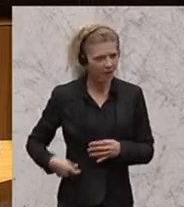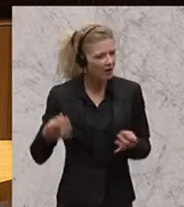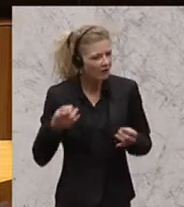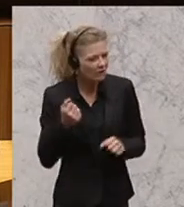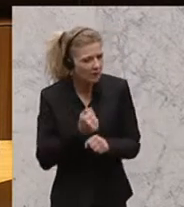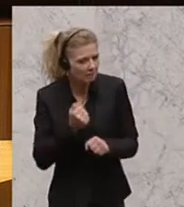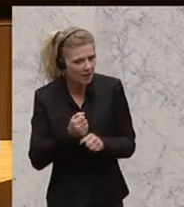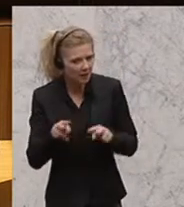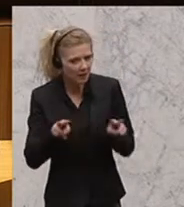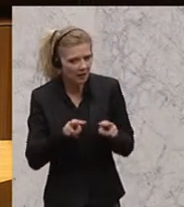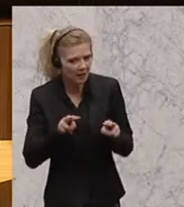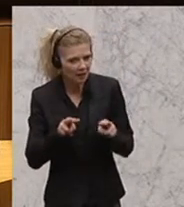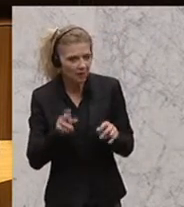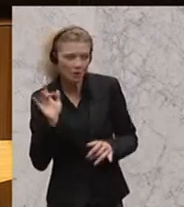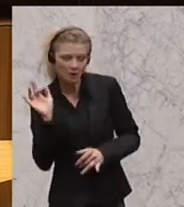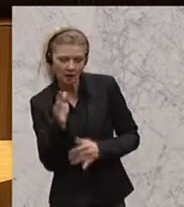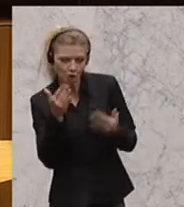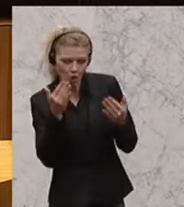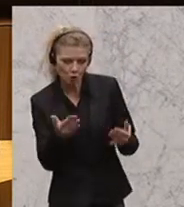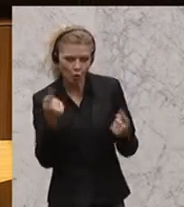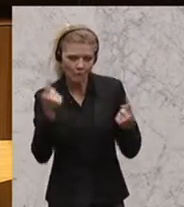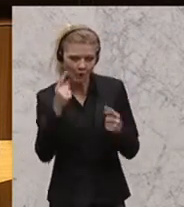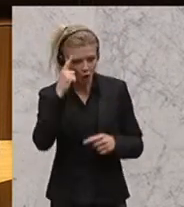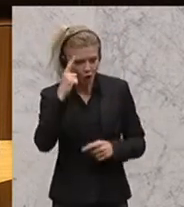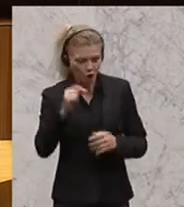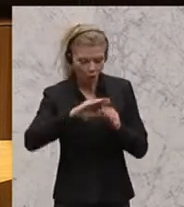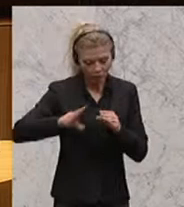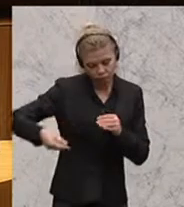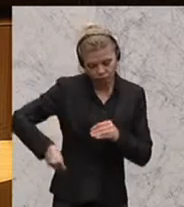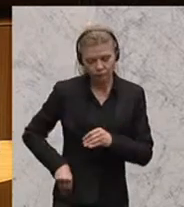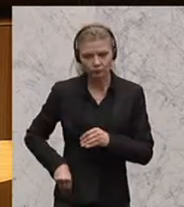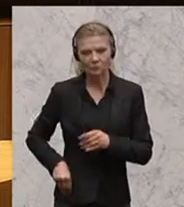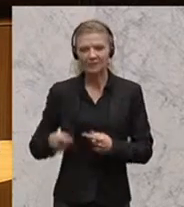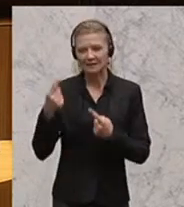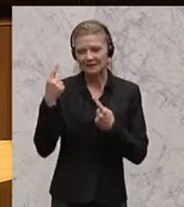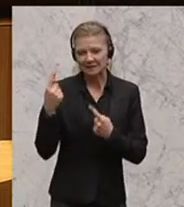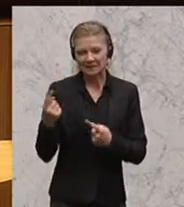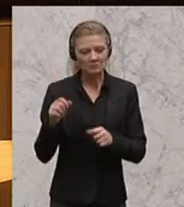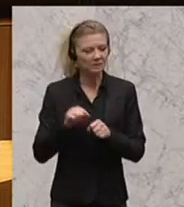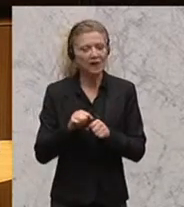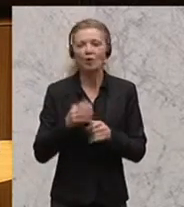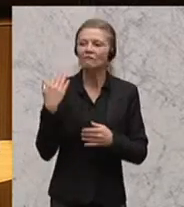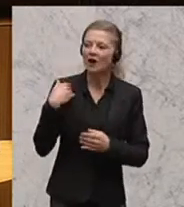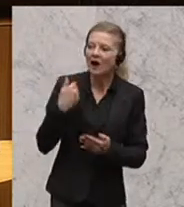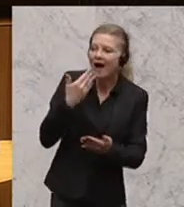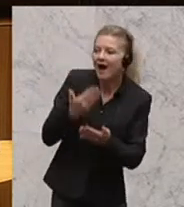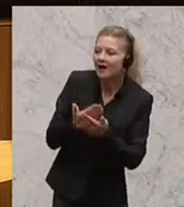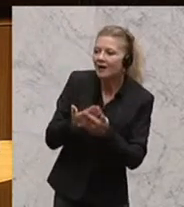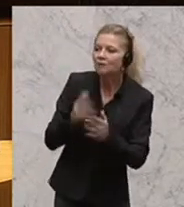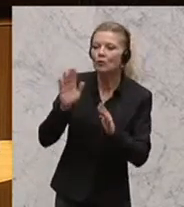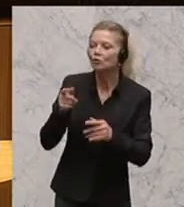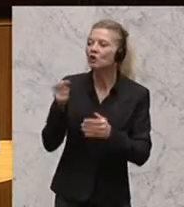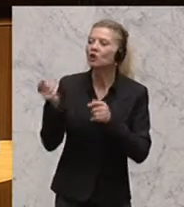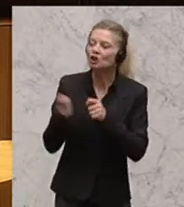dreistesten aller Steuerhinterzieher, die sogar auf die angebotene Amnestie gepfiffen haben? Nichts. Sie ist